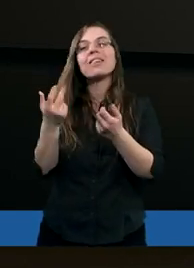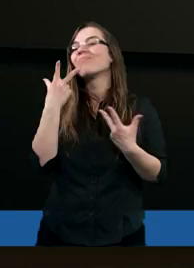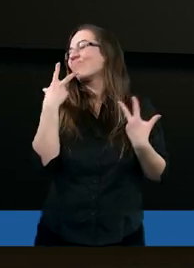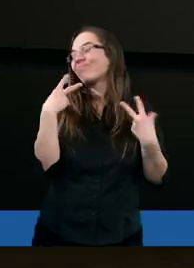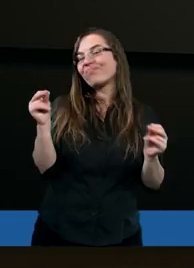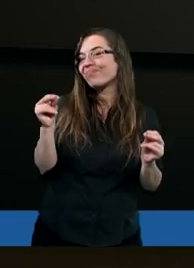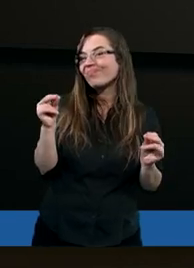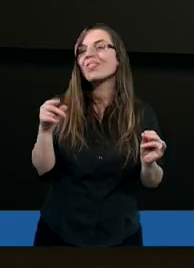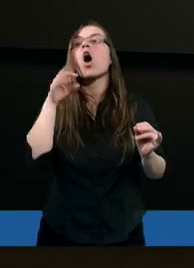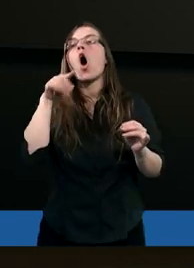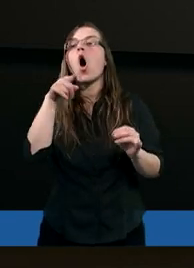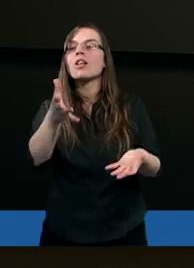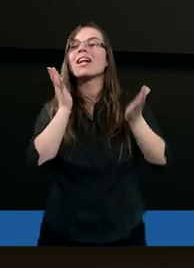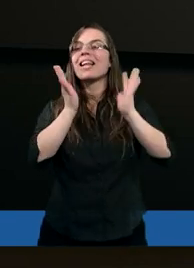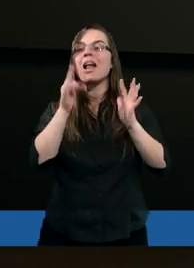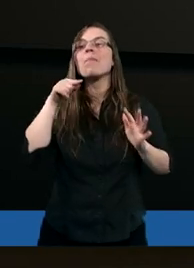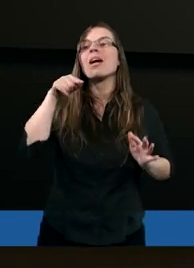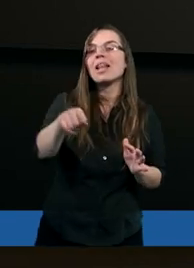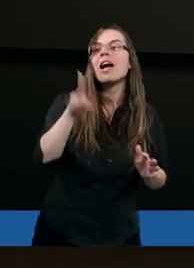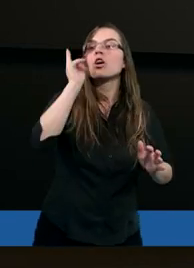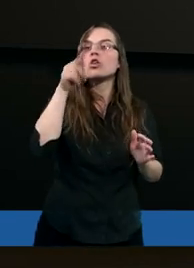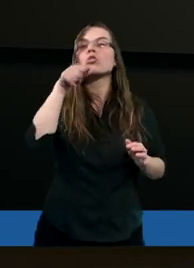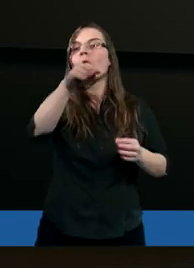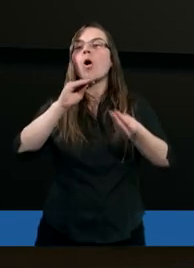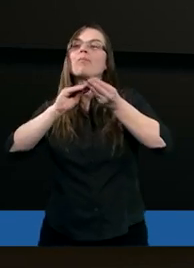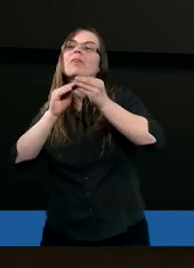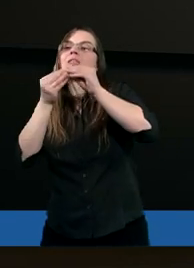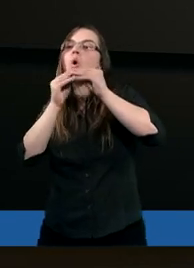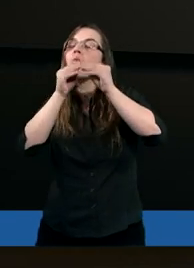O nie. Nie. O to zadbał ten, kto ją skonstruował.